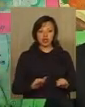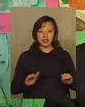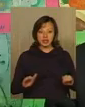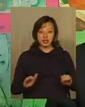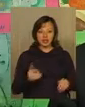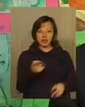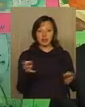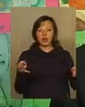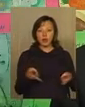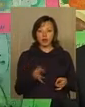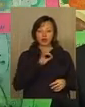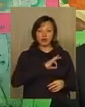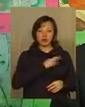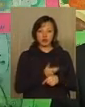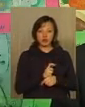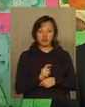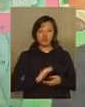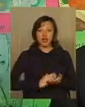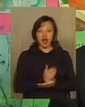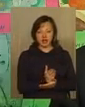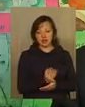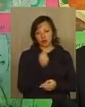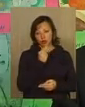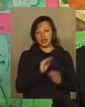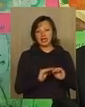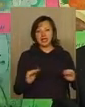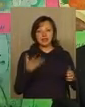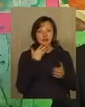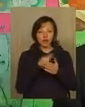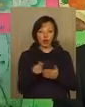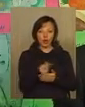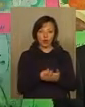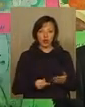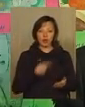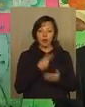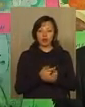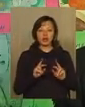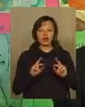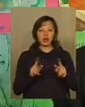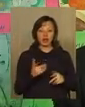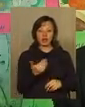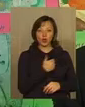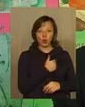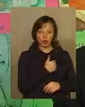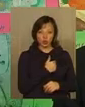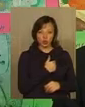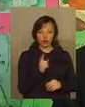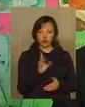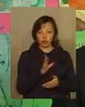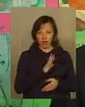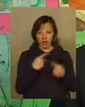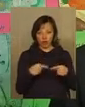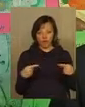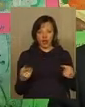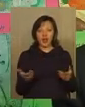їм необхідно споживати більш якісні продукти. Діти в своїх роботах показують, які вони хочуть, щоб були